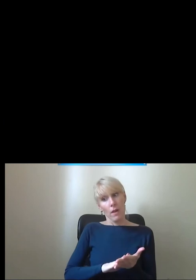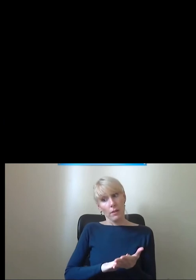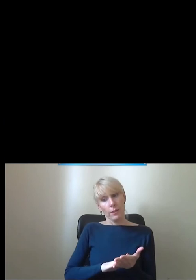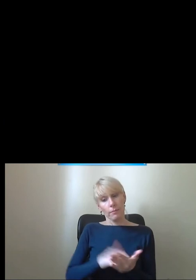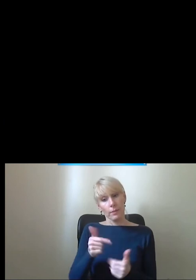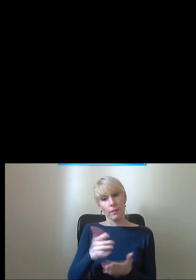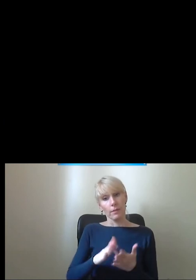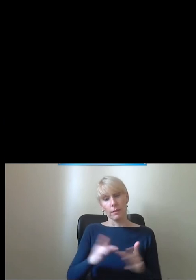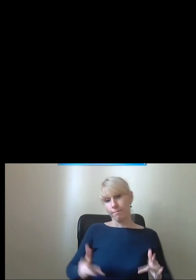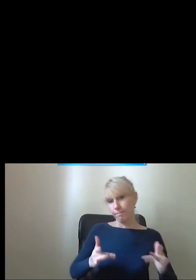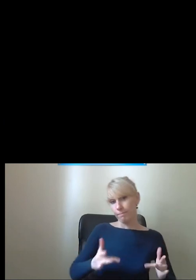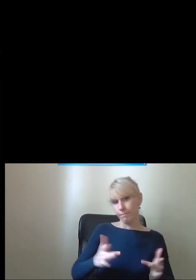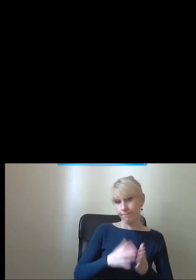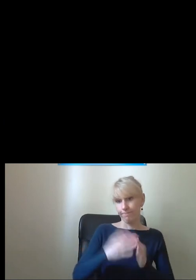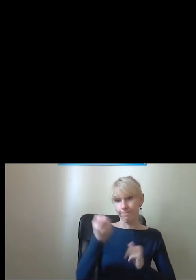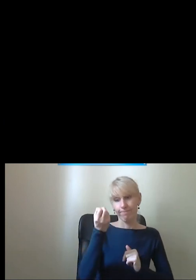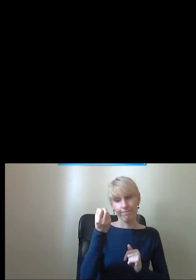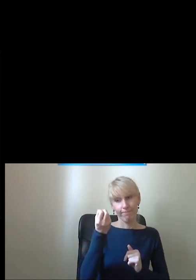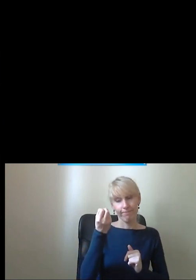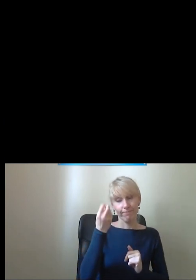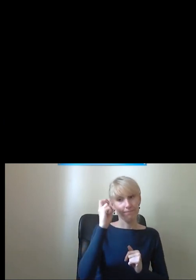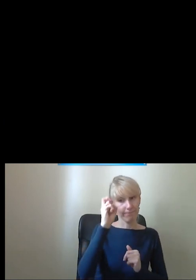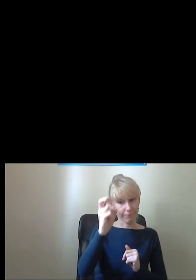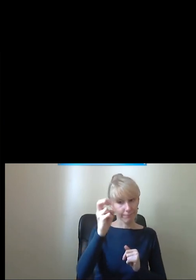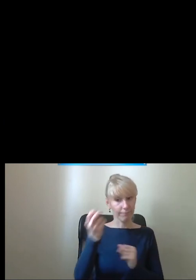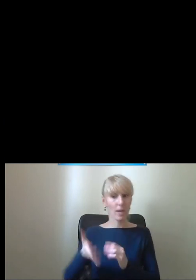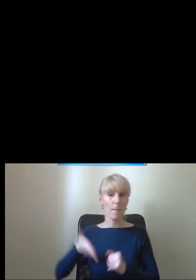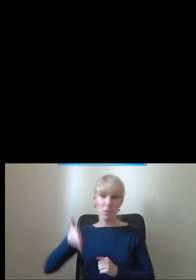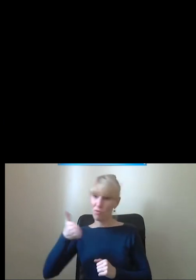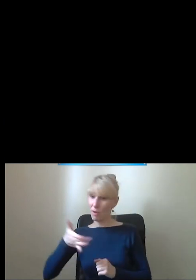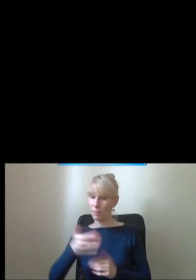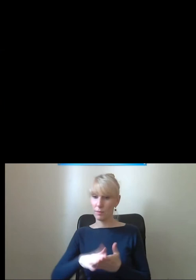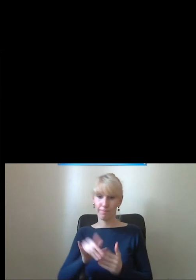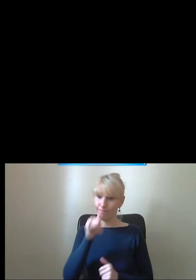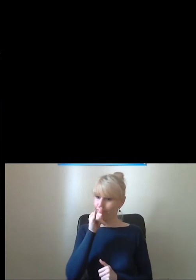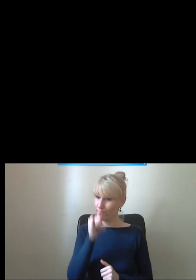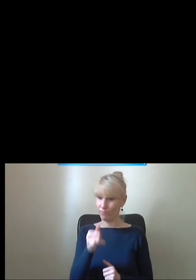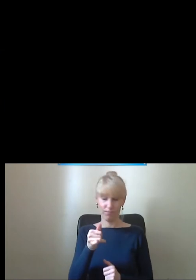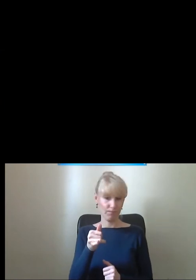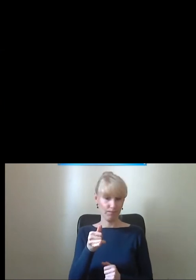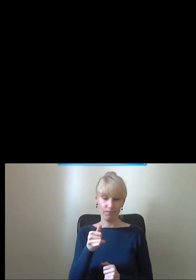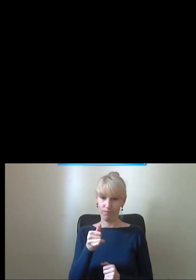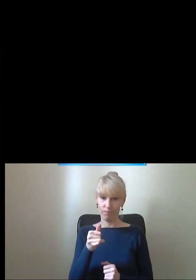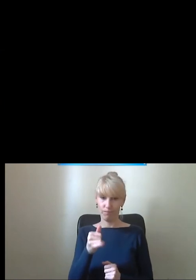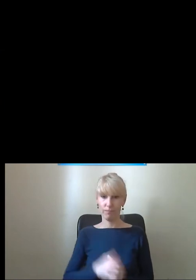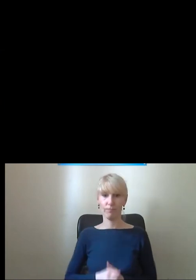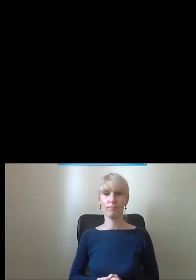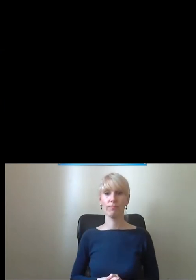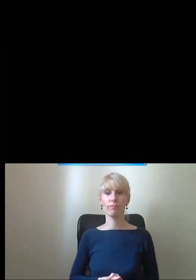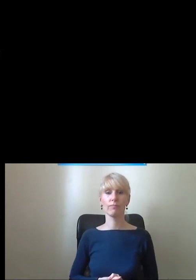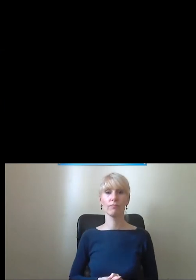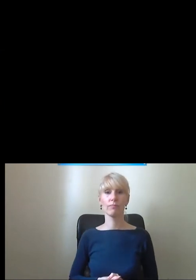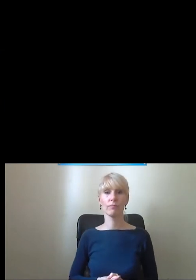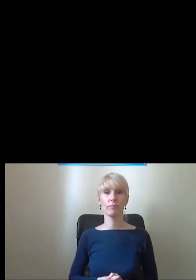jeżdżę ani komunikacją miejską, ani pociągami, ponieważ uważam, że będę tu stał w